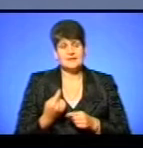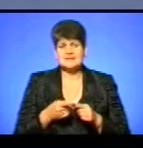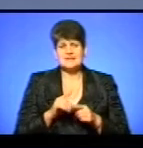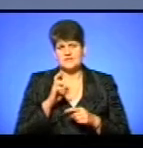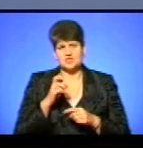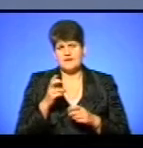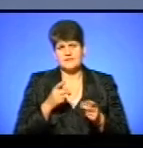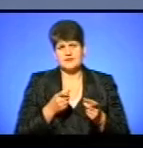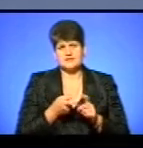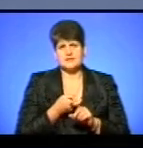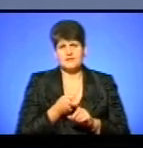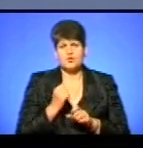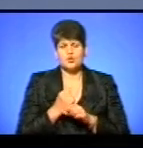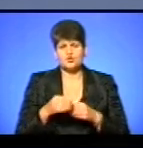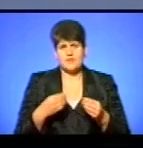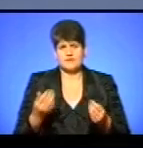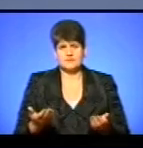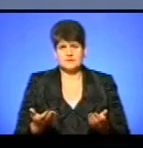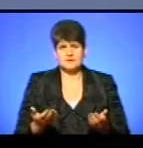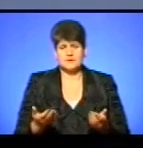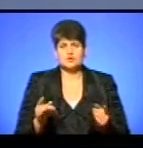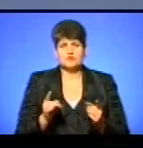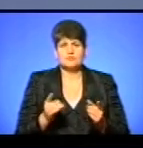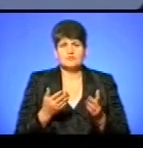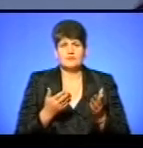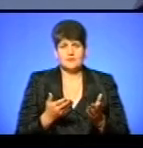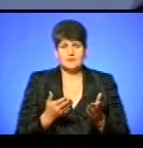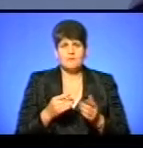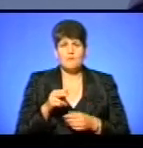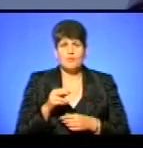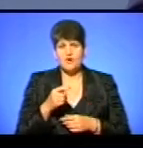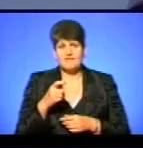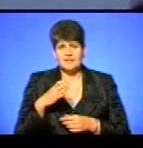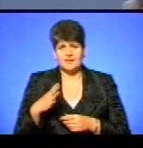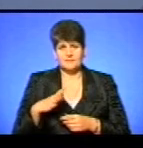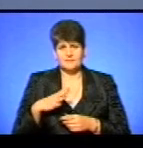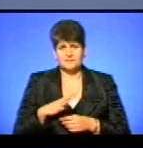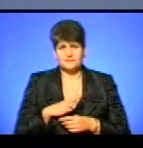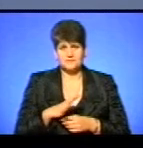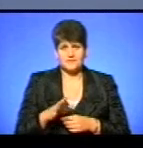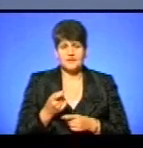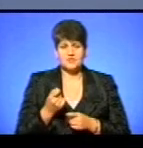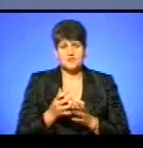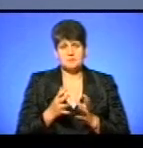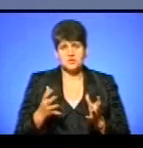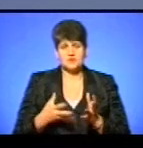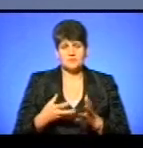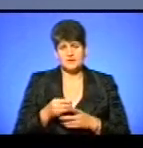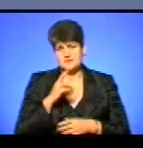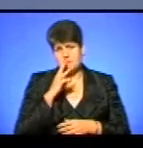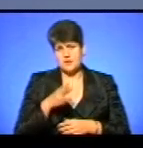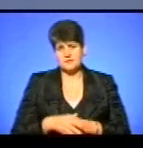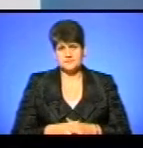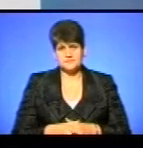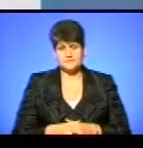держави залежить, від роботодавця. Щоб він, ну, як би, похвилинно не багатів, а трішки більше платив заробітної плати.